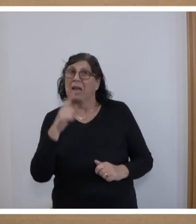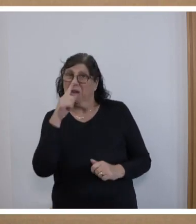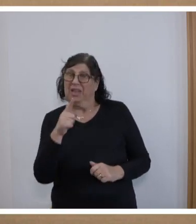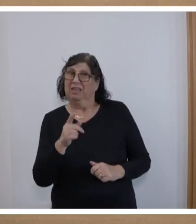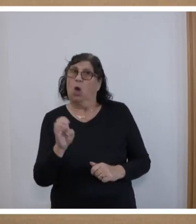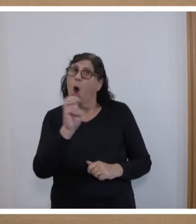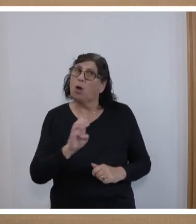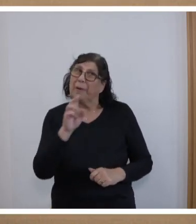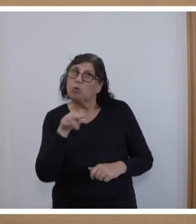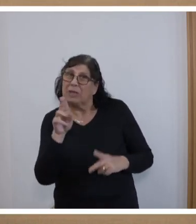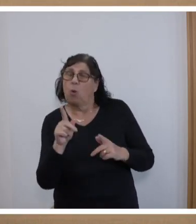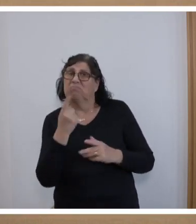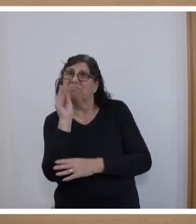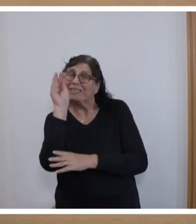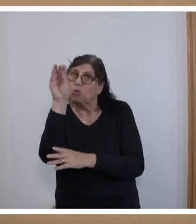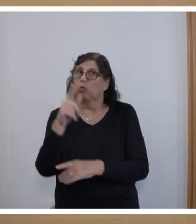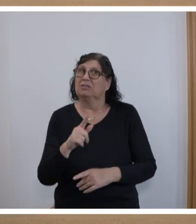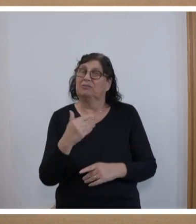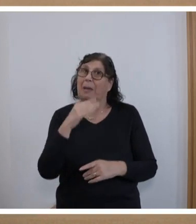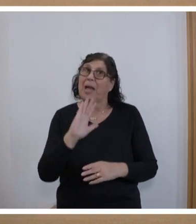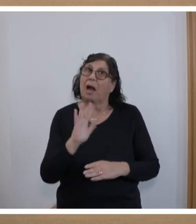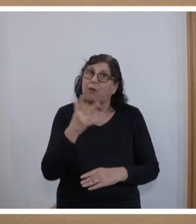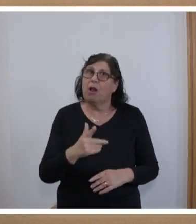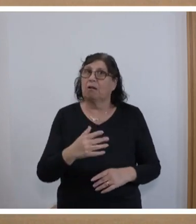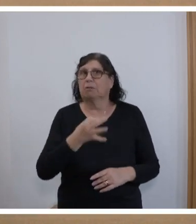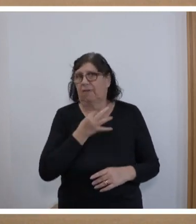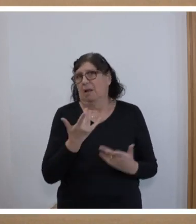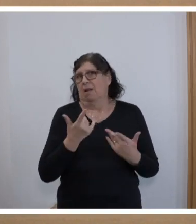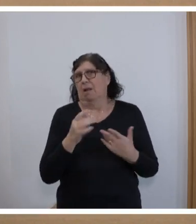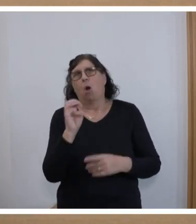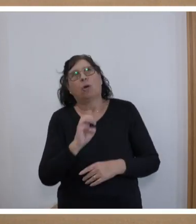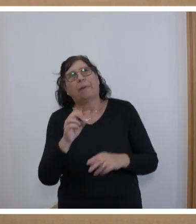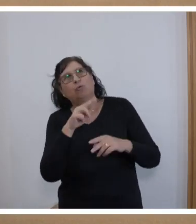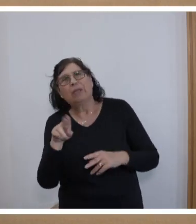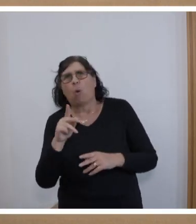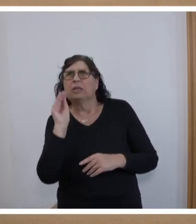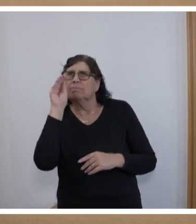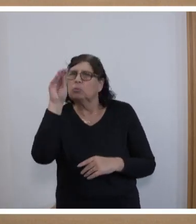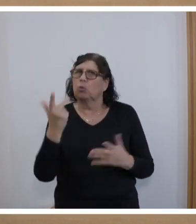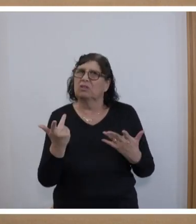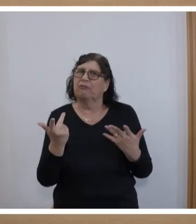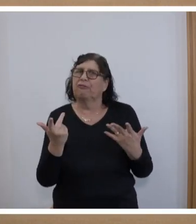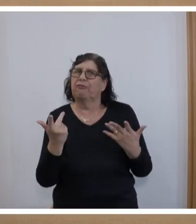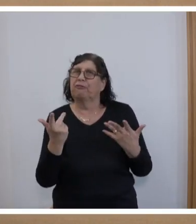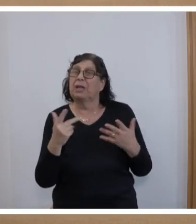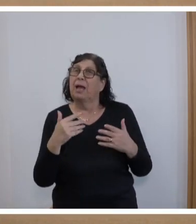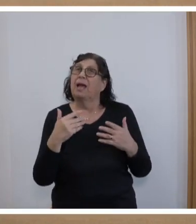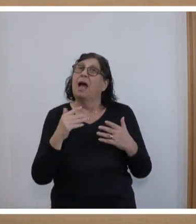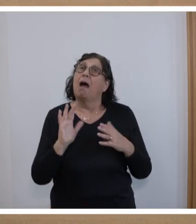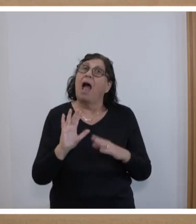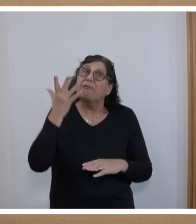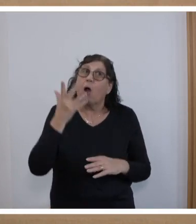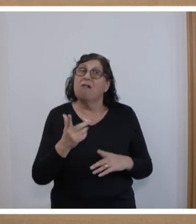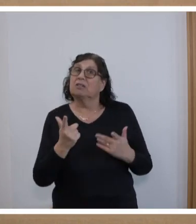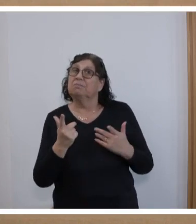Europäische Union in Zukunft erfolgreich sein will, wenn die Europäische Union in Zukunft erfolgreich sein will,